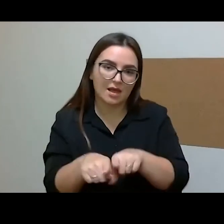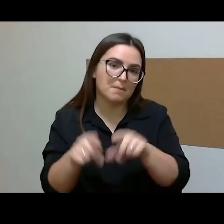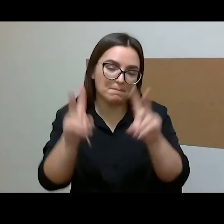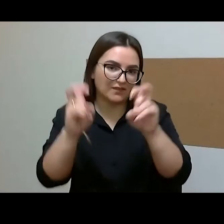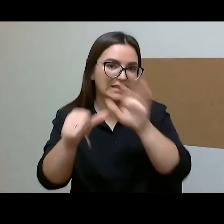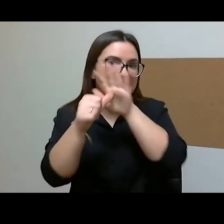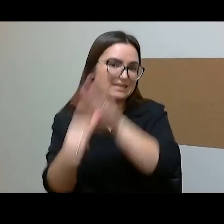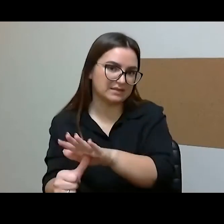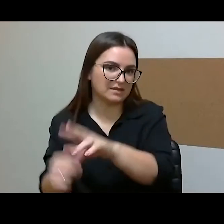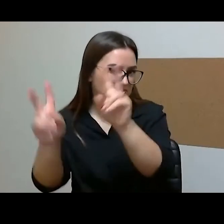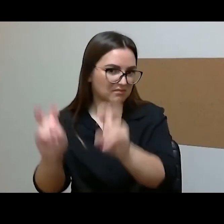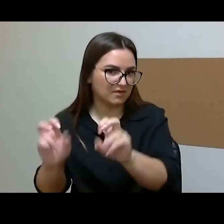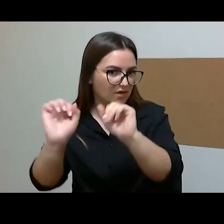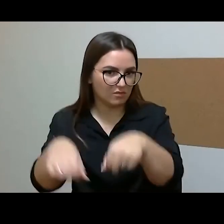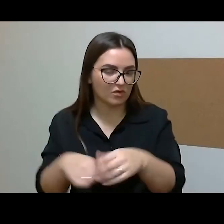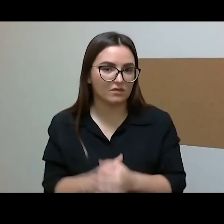būtų netgi.